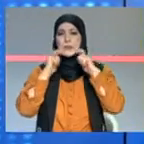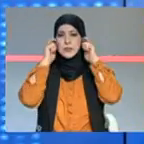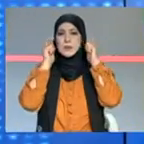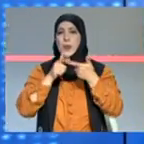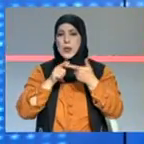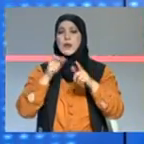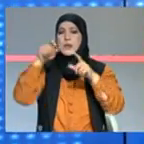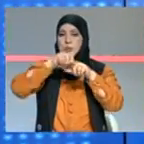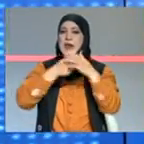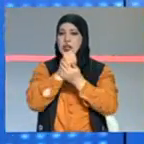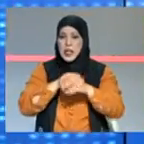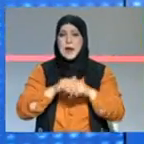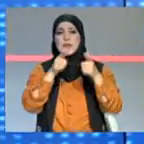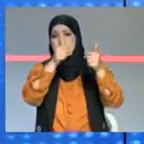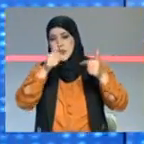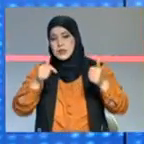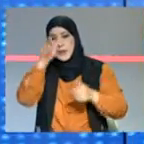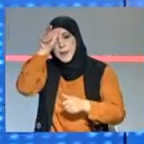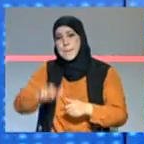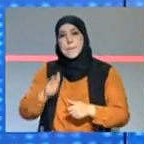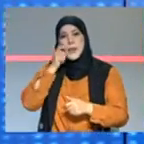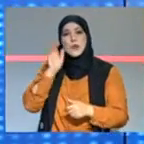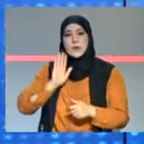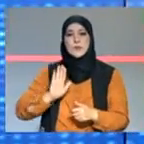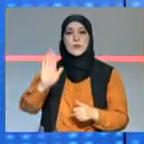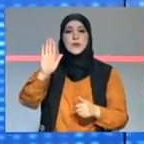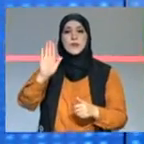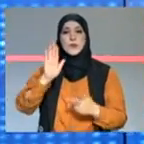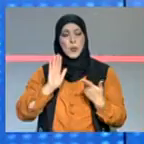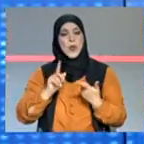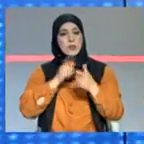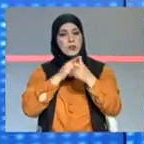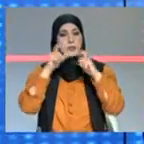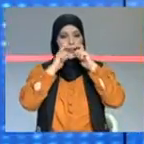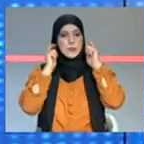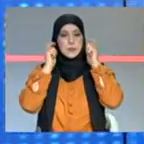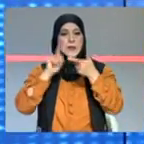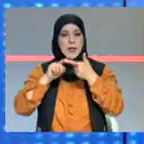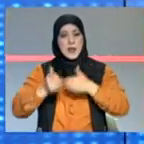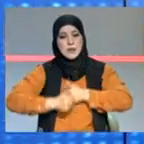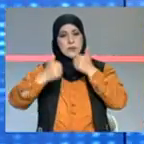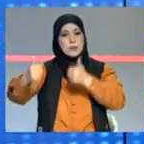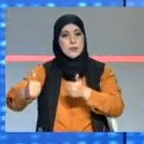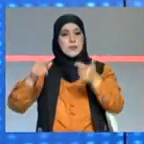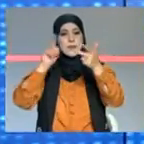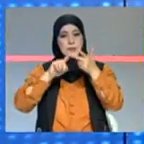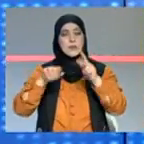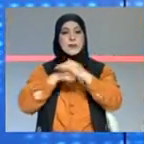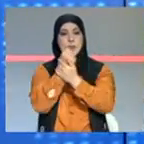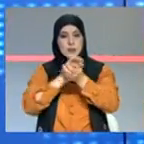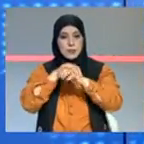الانسان الفرد معناها ما نحكيوش على الملتقيات وكل شيء هو لبس الكمامة التباعد الجسدي خاصل الايدي